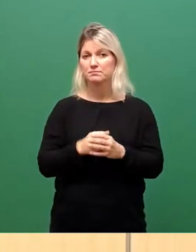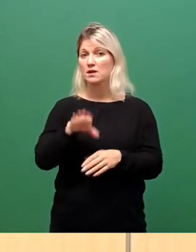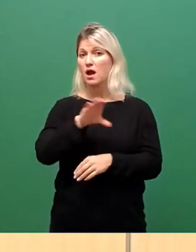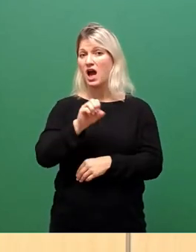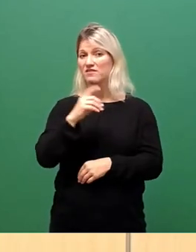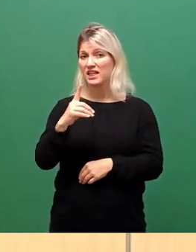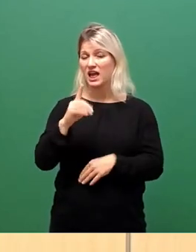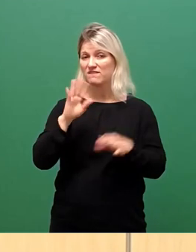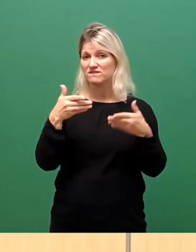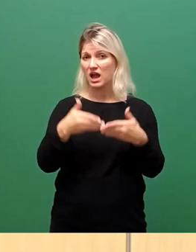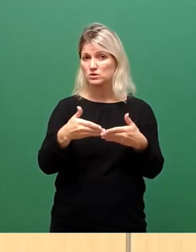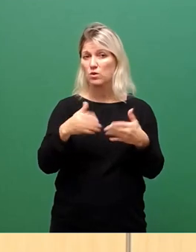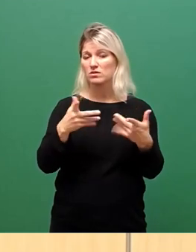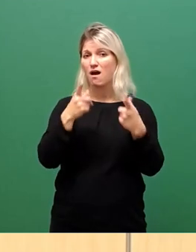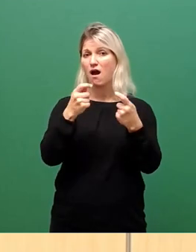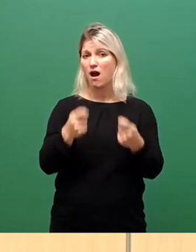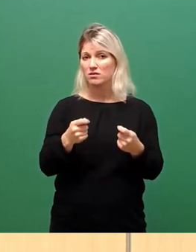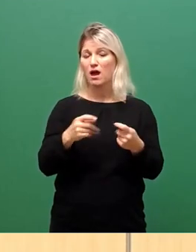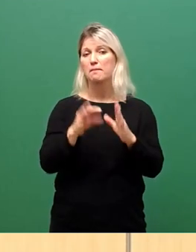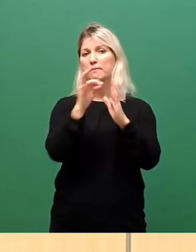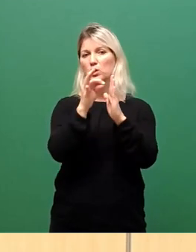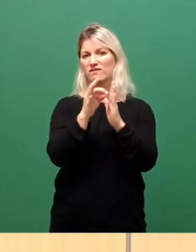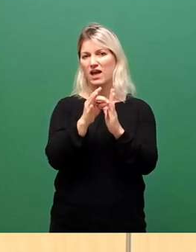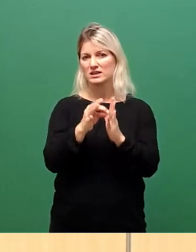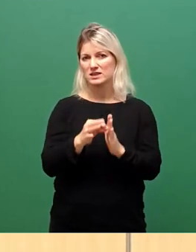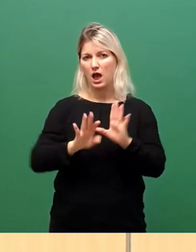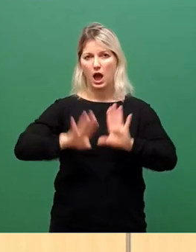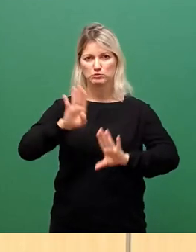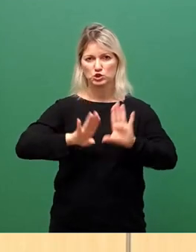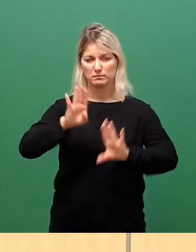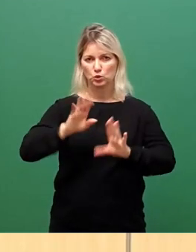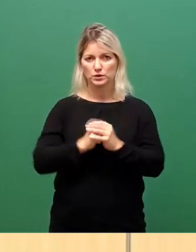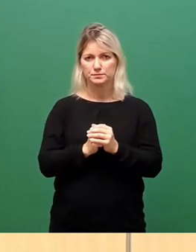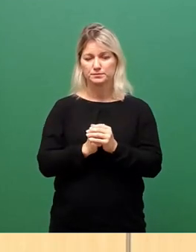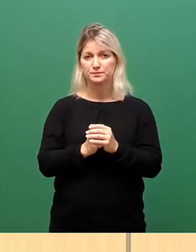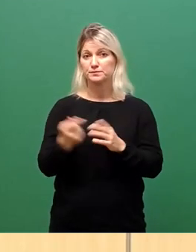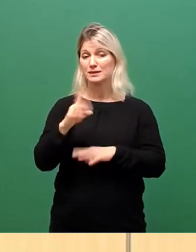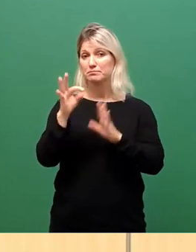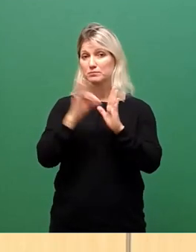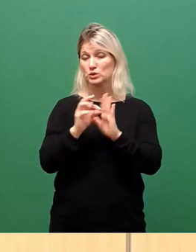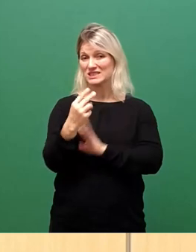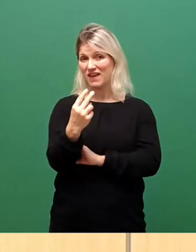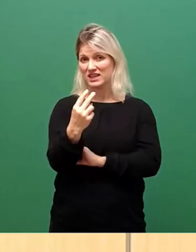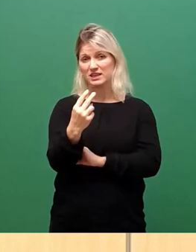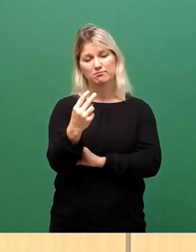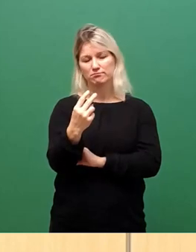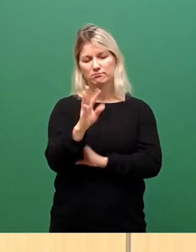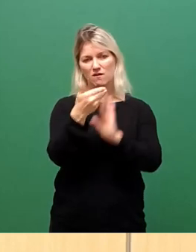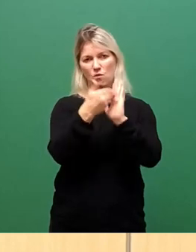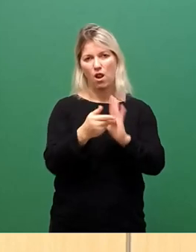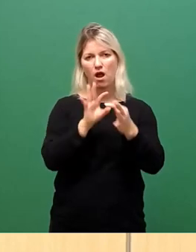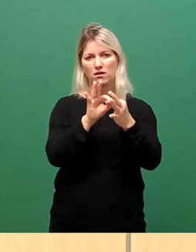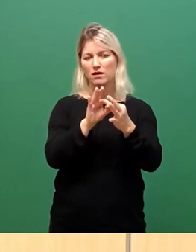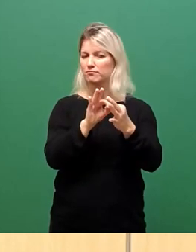beantragt punktweise Abstimmung und wir werden uns Punkt 2 dieser Vorlage nicht anschließen, sondern wir werden diesen Punkt